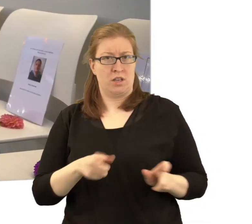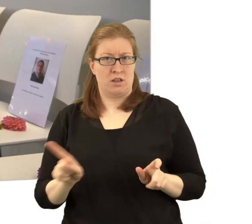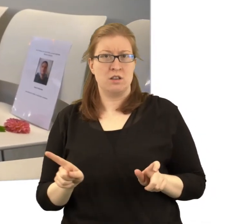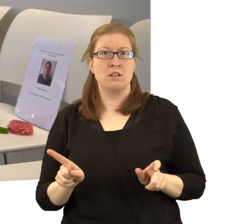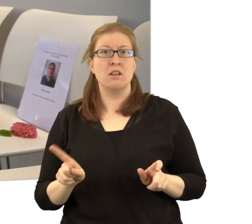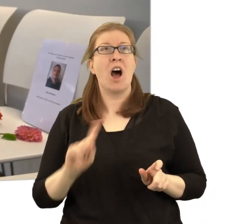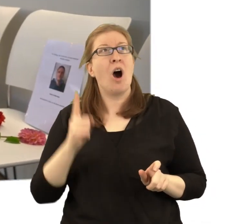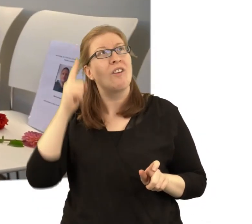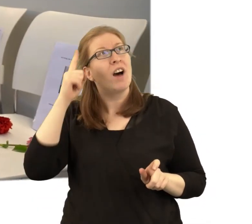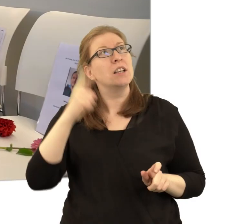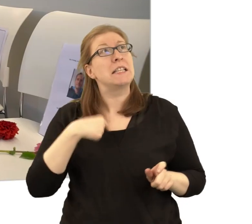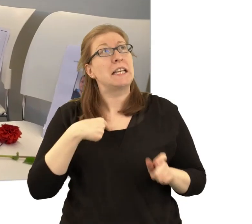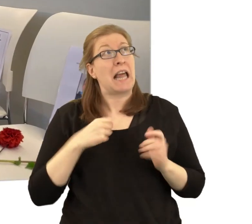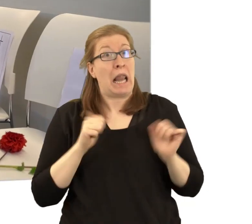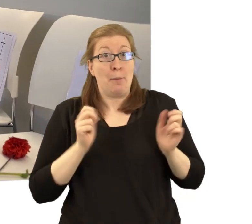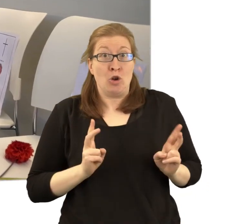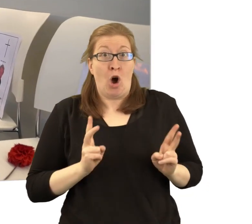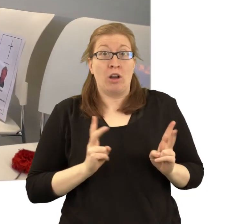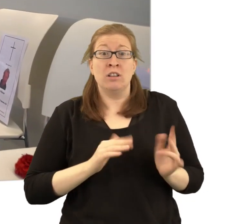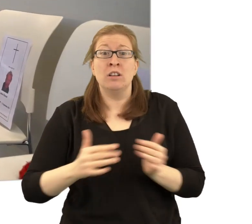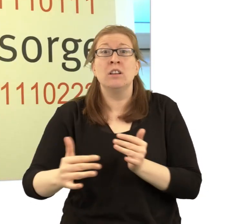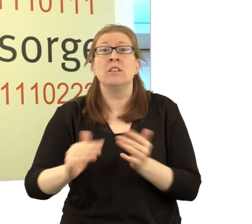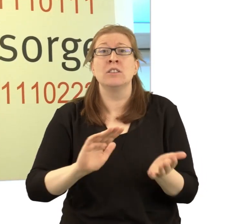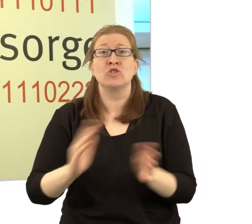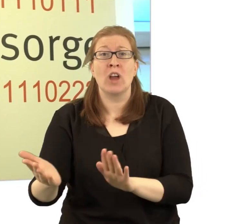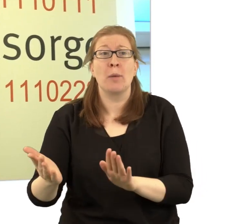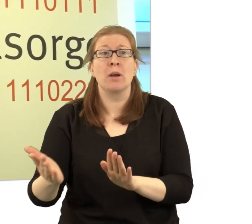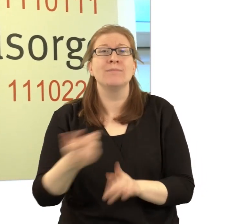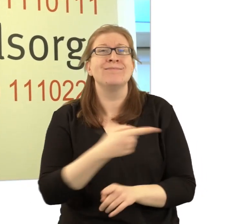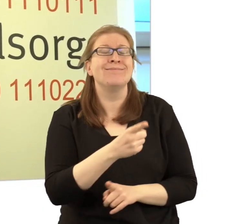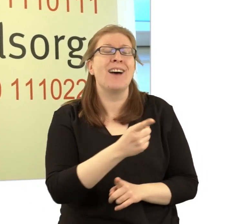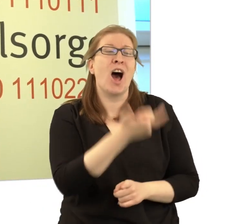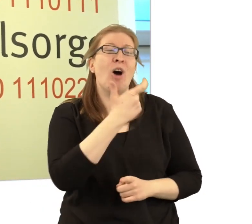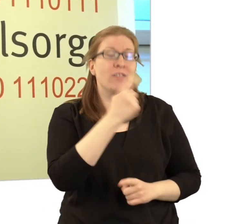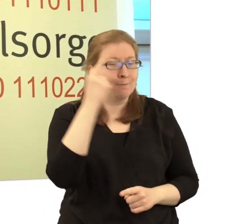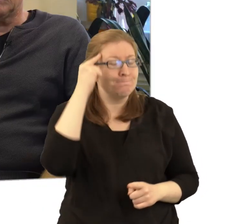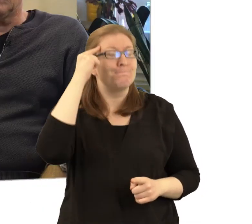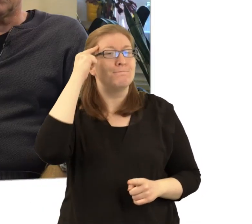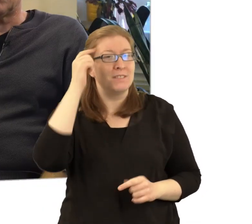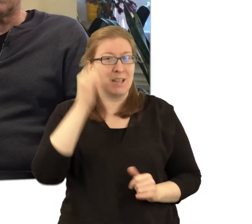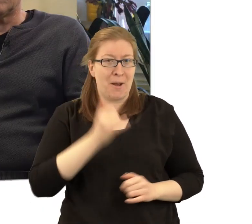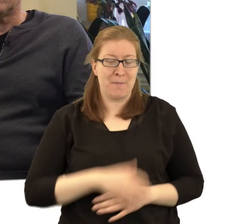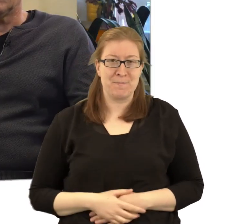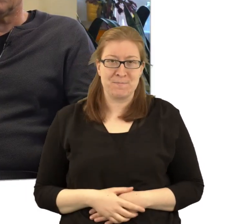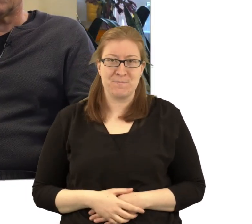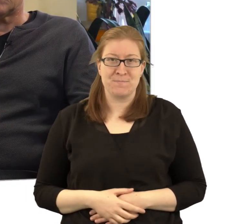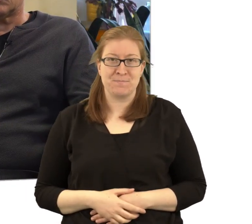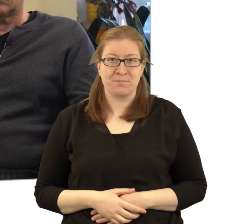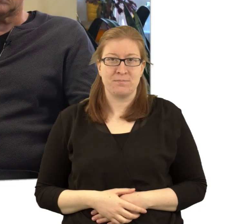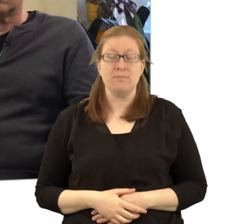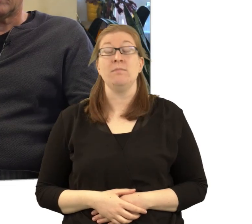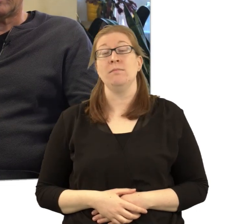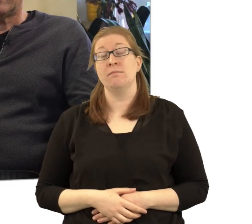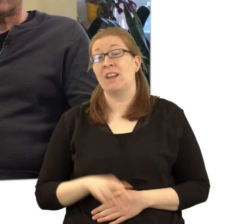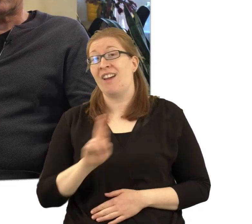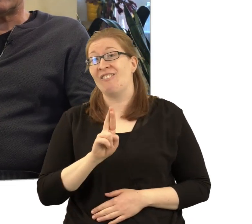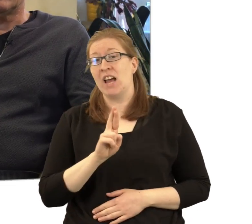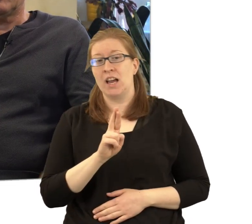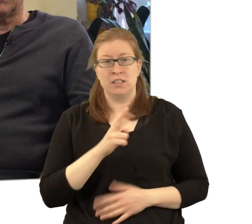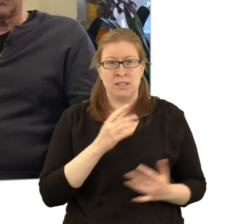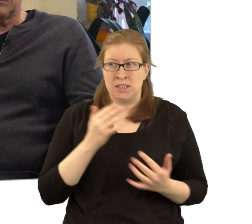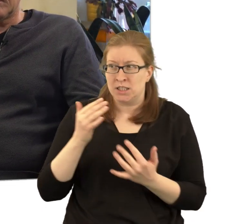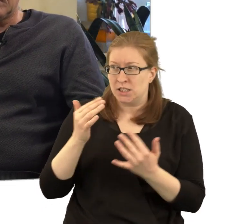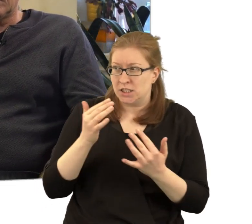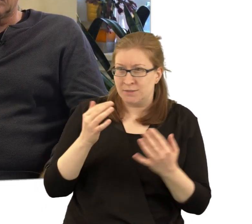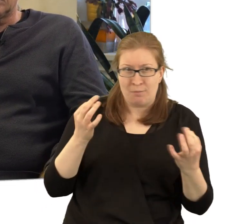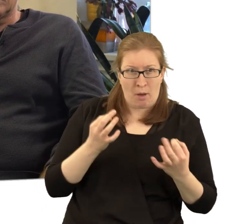es wird an sie gedacht, selbst wenn es für sie mal so weit wäre. Wichtig ist es, glaube ich, für die Menschen, die Hilfe suchen, dass